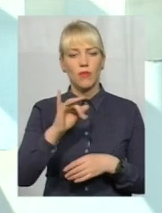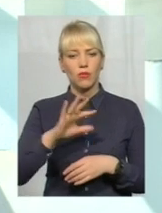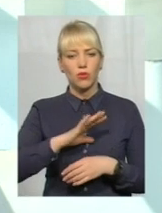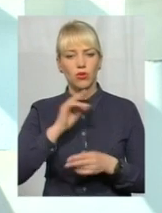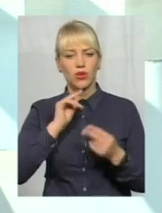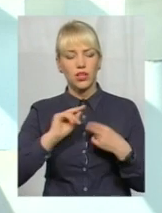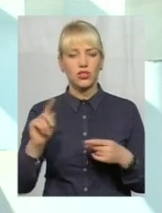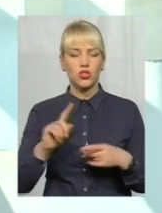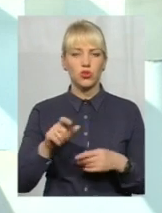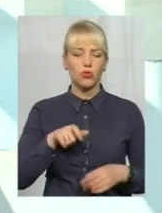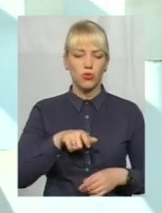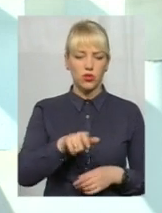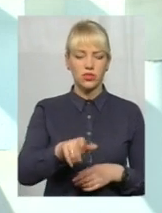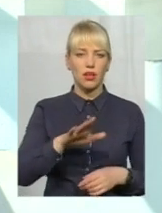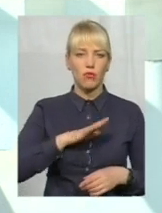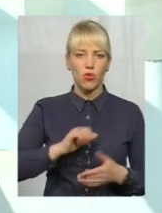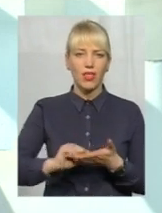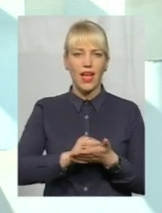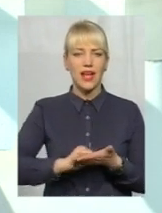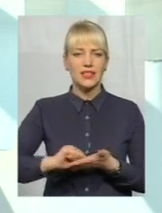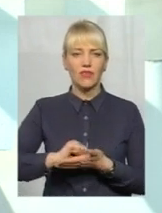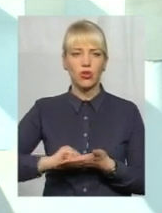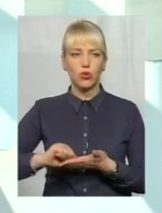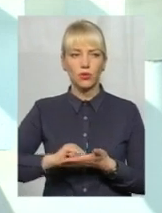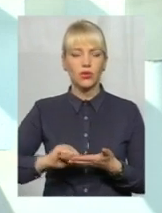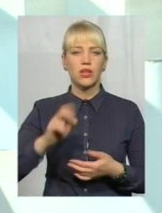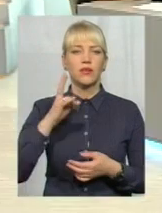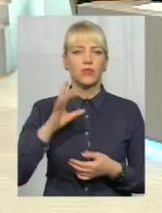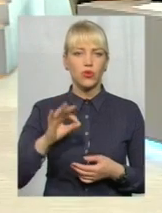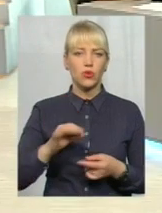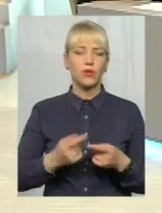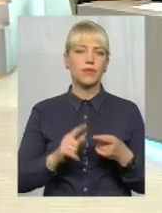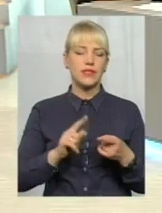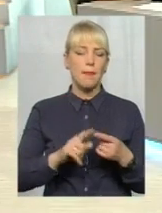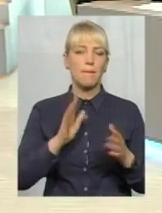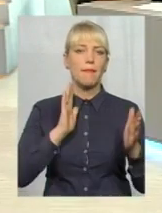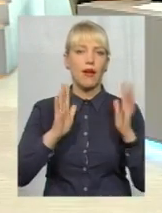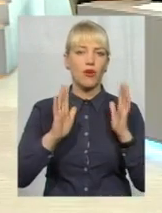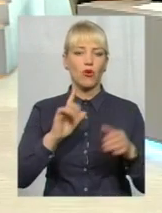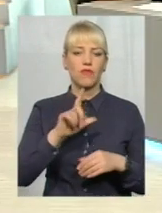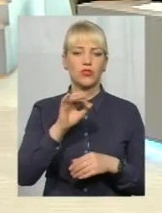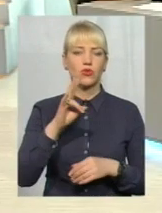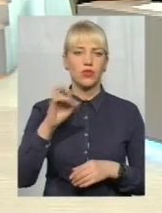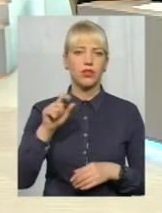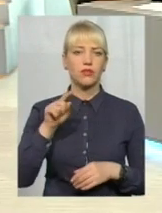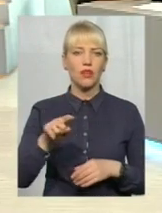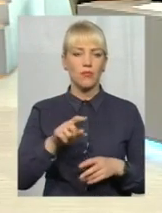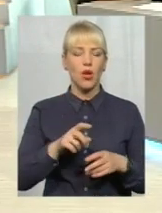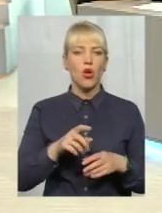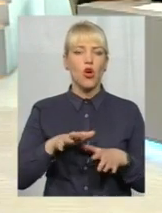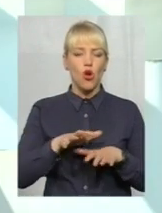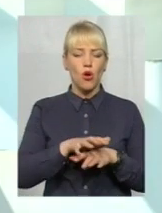асфальтована. Але в наших реаліях, в реаліях тому, що це паркова зона, там багато дерев, там коріння піднімає